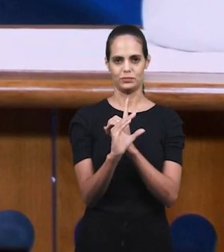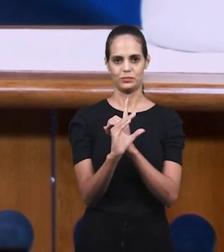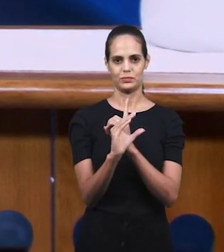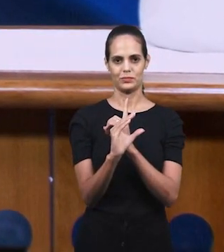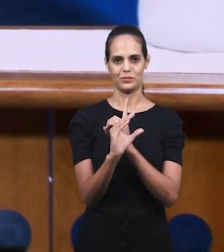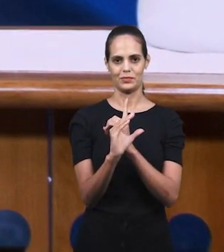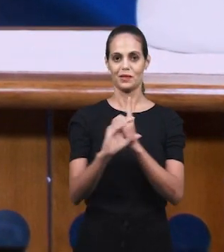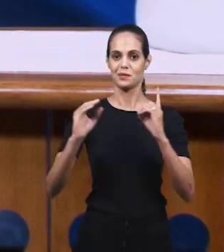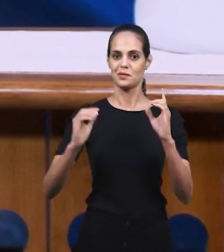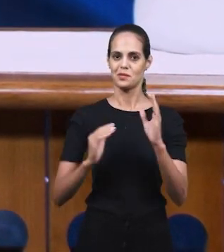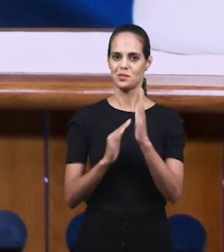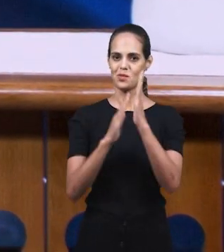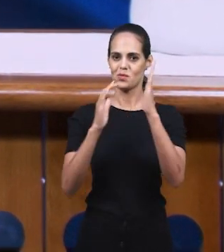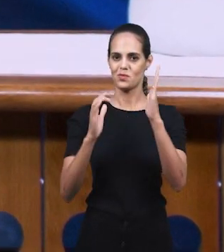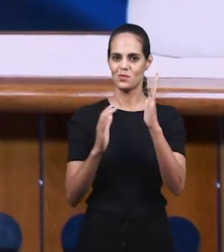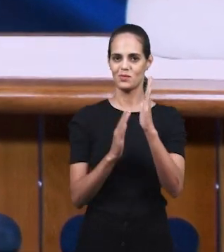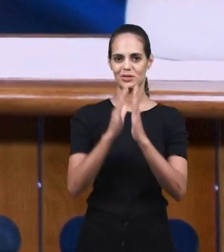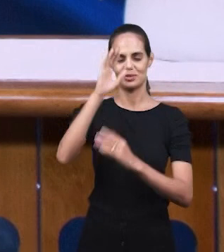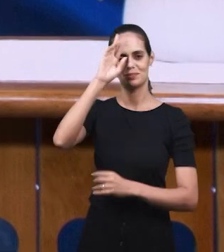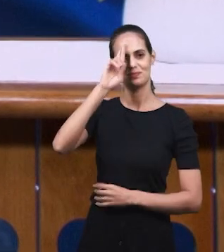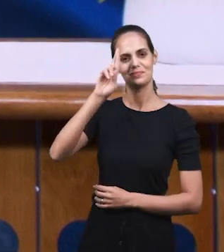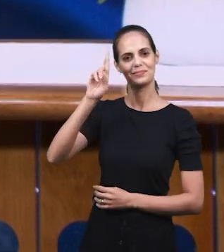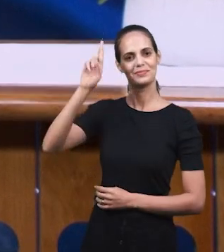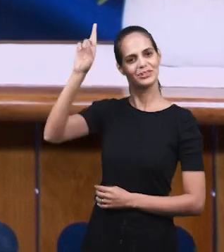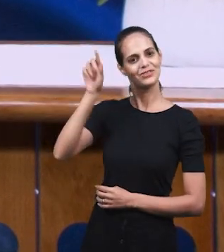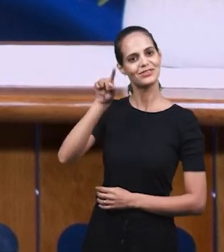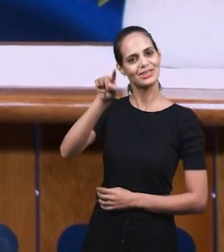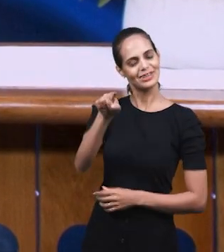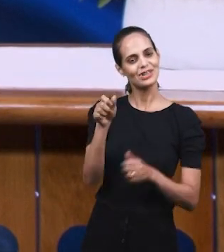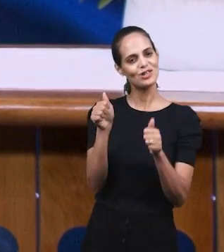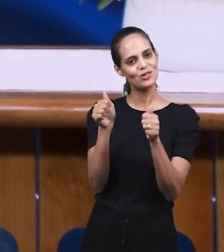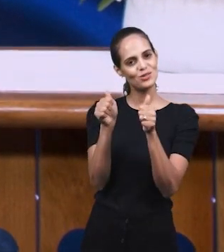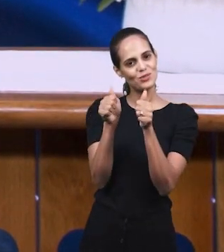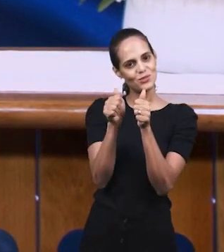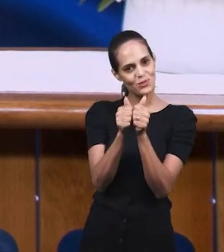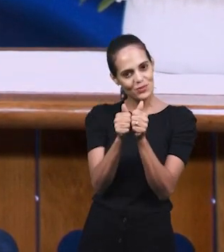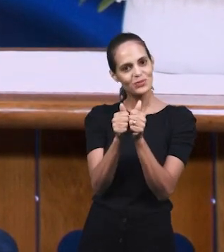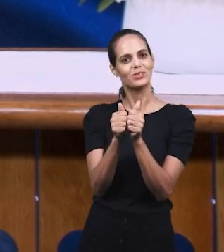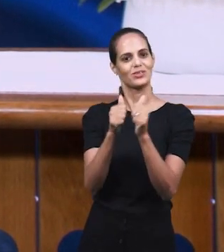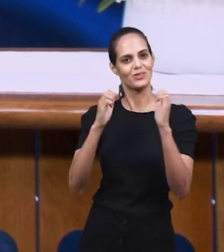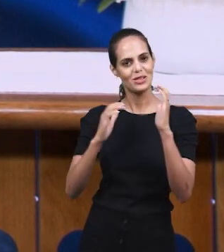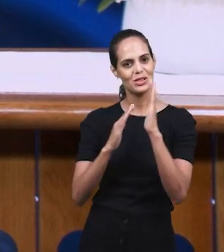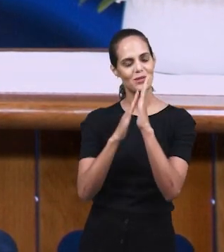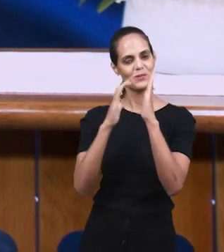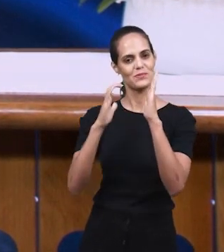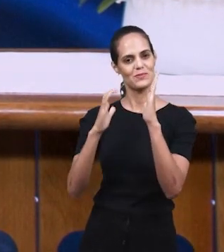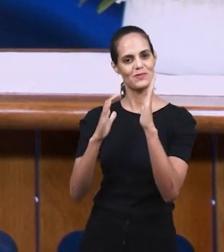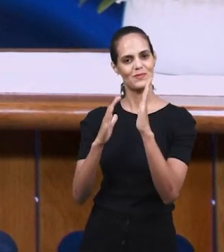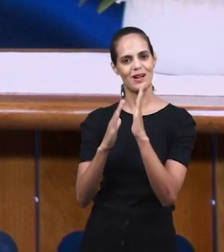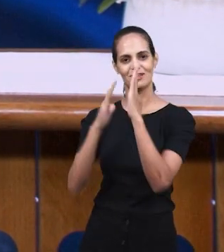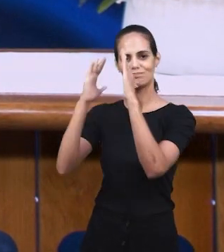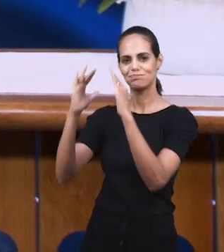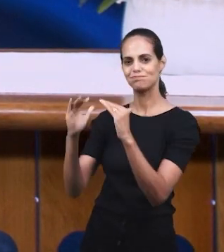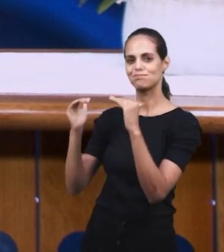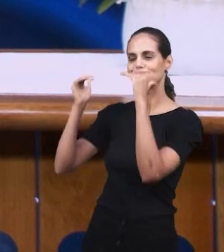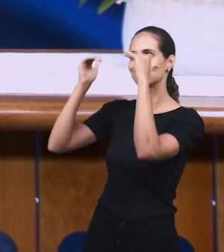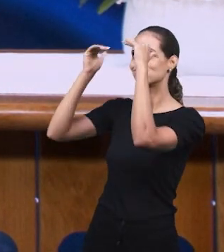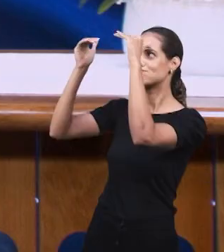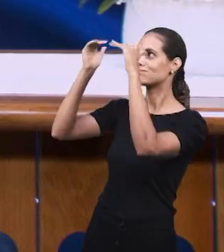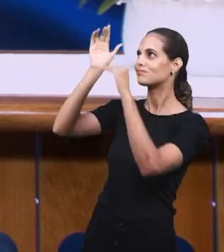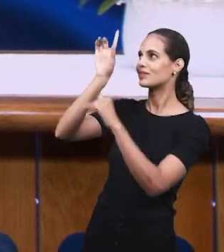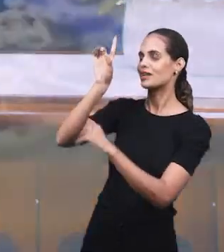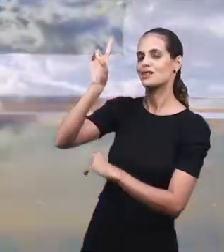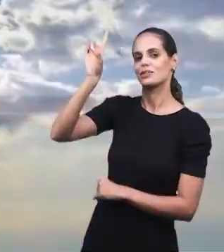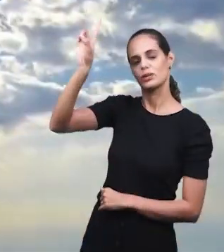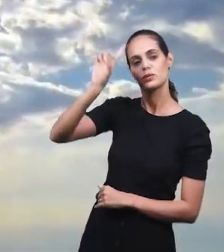спев псалом имени Господня. Пойте вместе с нами этот псалом. сразу далее мы